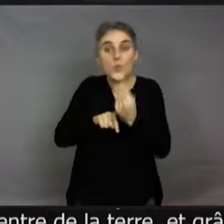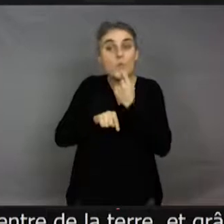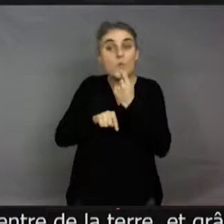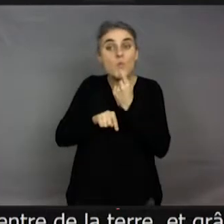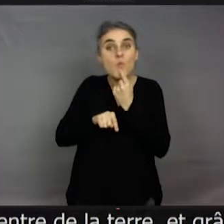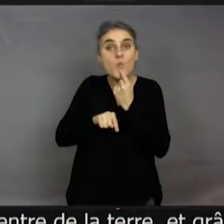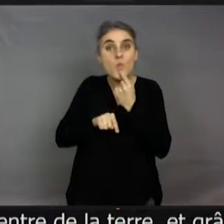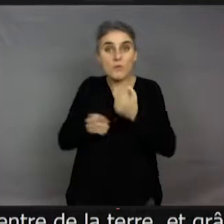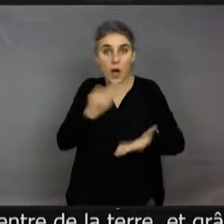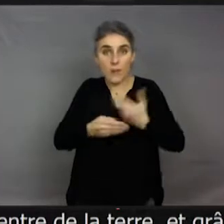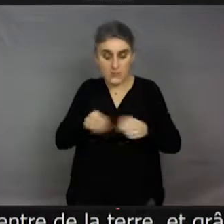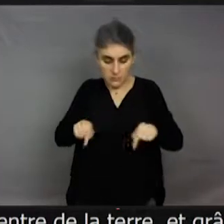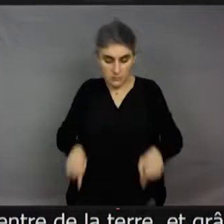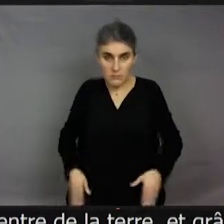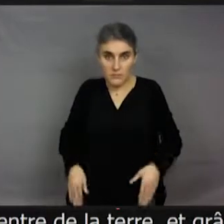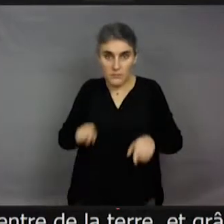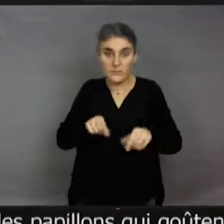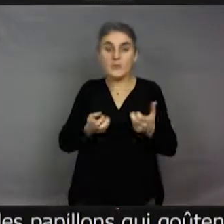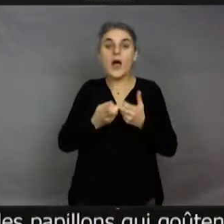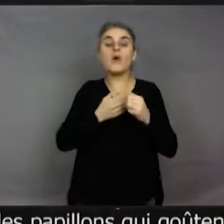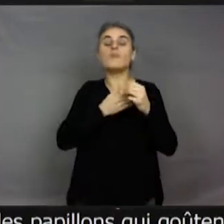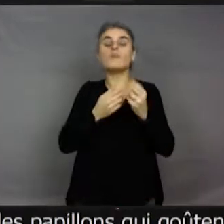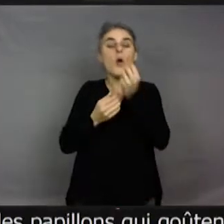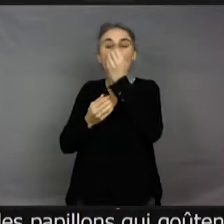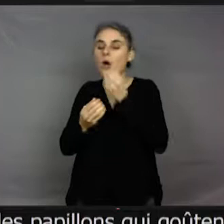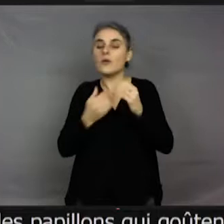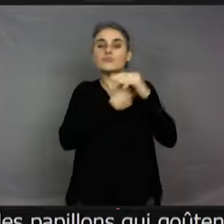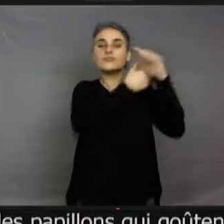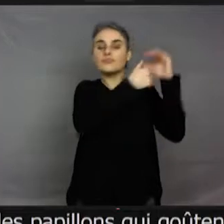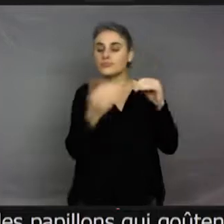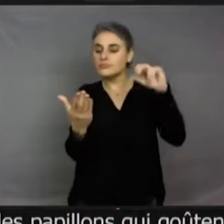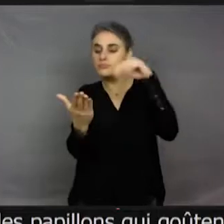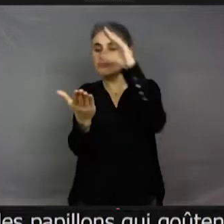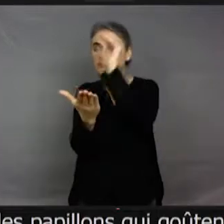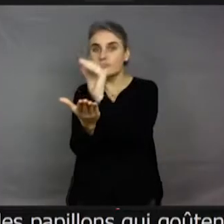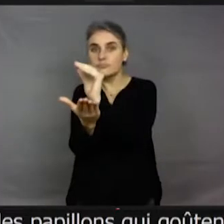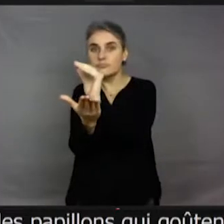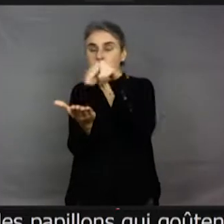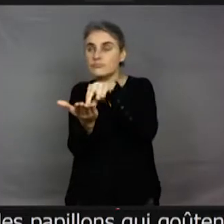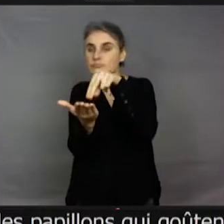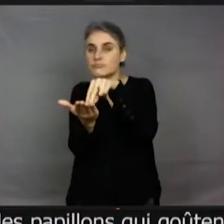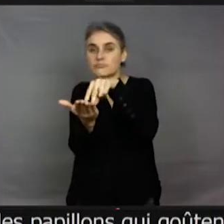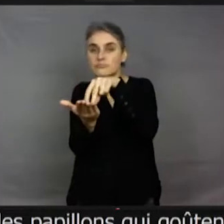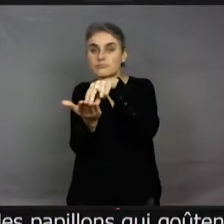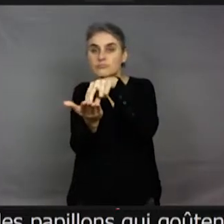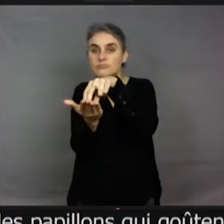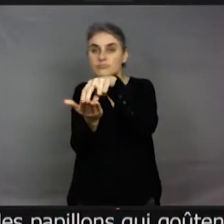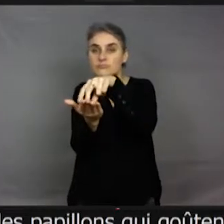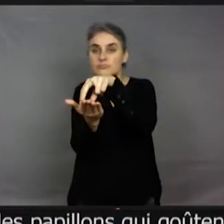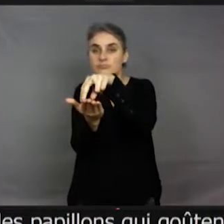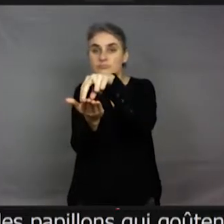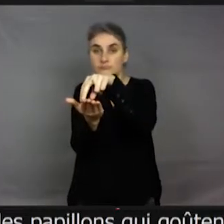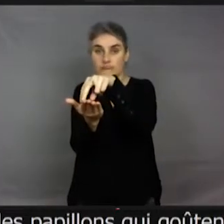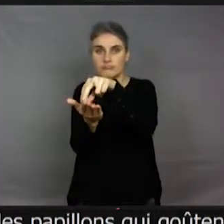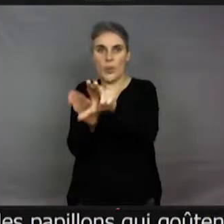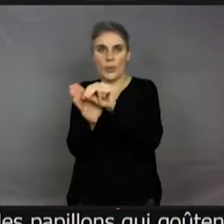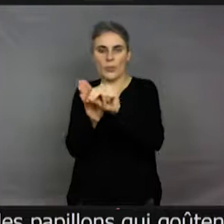se posent sur une fleur et si c'est à leur goût, grâce aux poils qu'ils ont sur leurs pattes, là, ils vont dérouler leur... Les poils sont